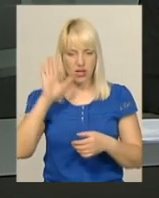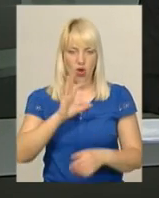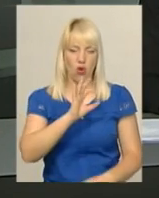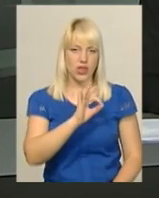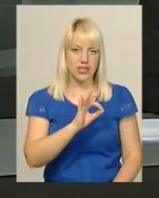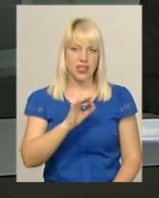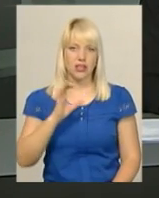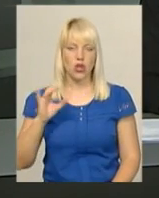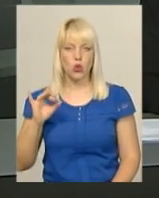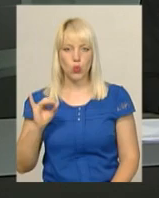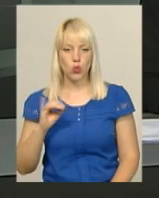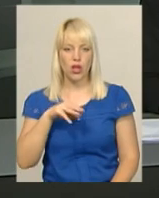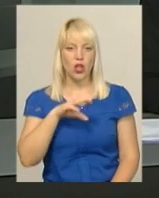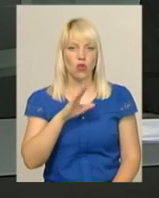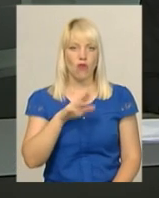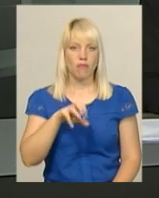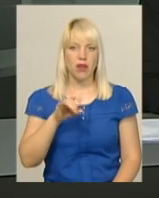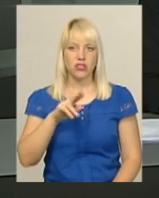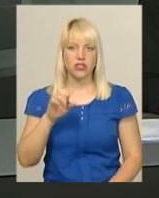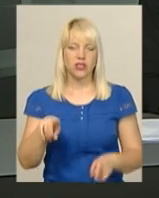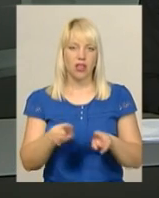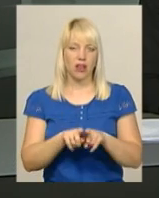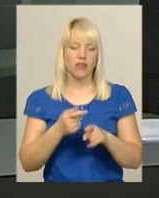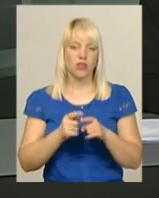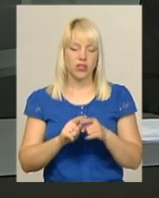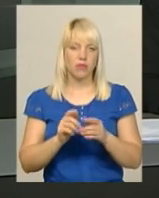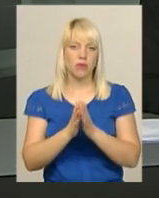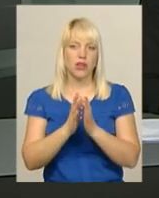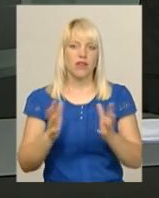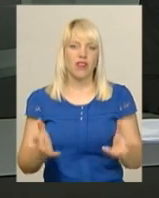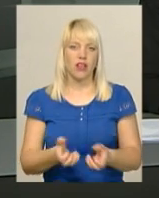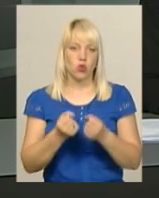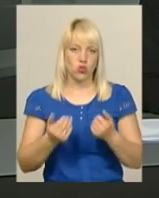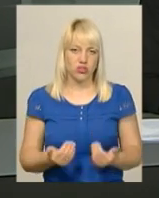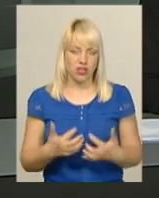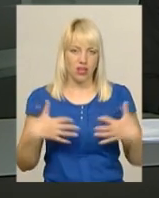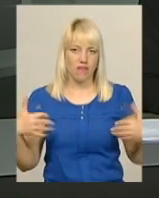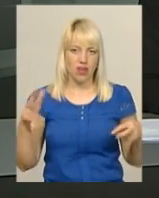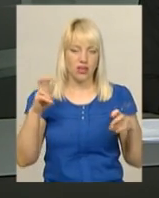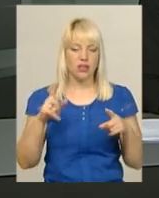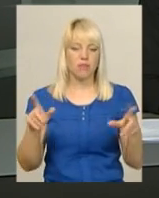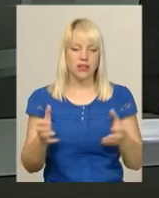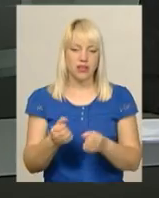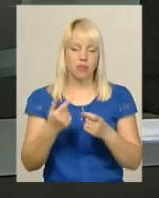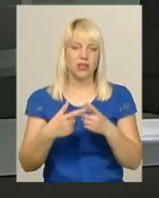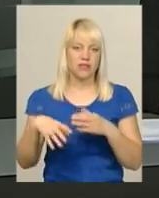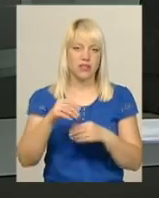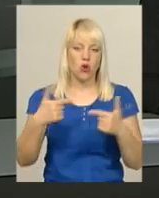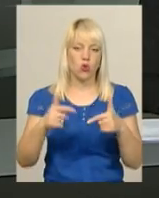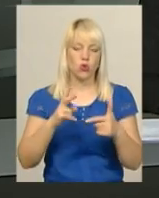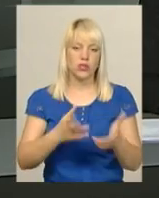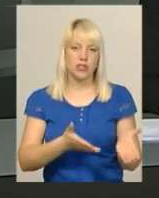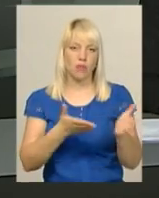допомогти місцевому притулку для собак в ряту життя. Підтримали ініціативу і шість десятків гостей, яких запросили на сімейне свято.